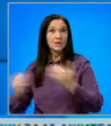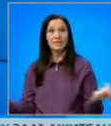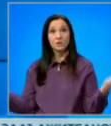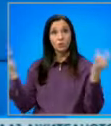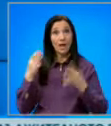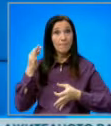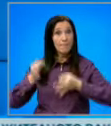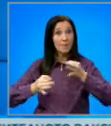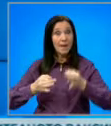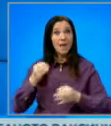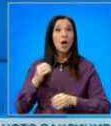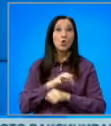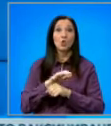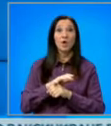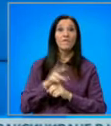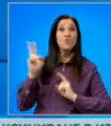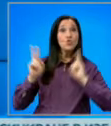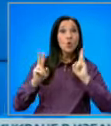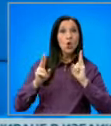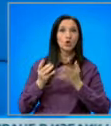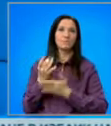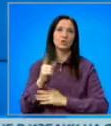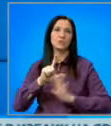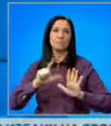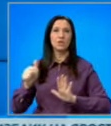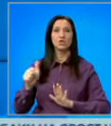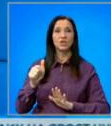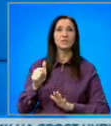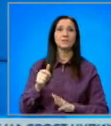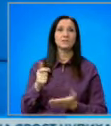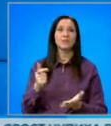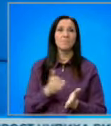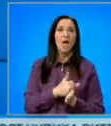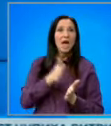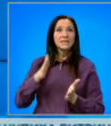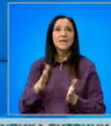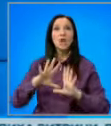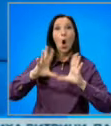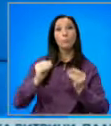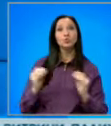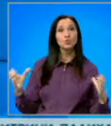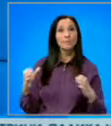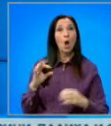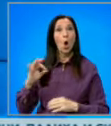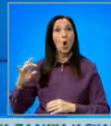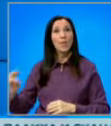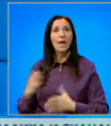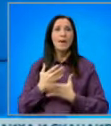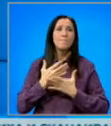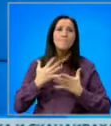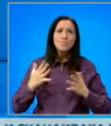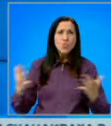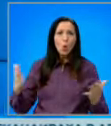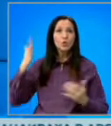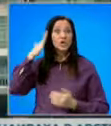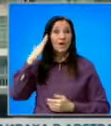възстановяването от пандемията от COVID-19 в Нью-Йорк започна 76-та сесия на Общото събрание на ОНЕ. Много държавните лидери